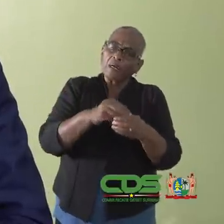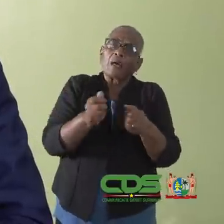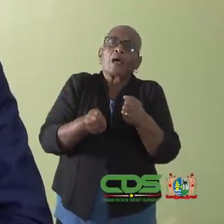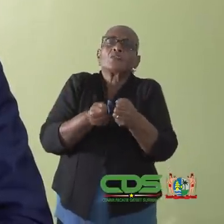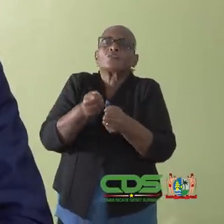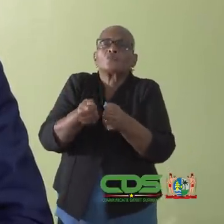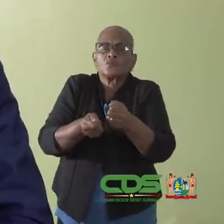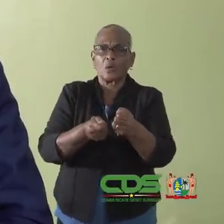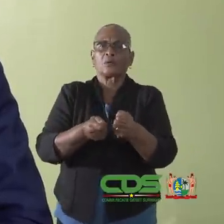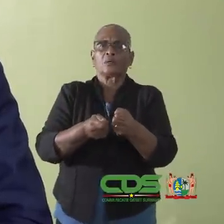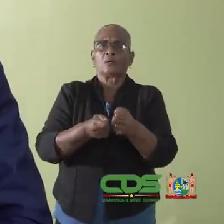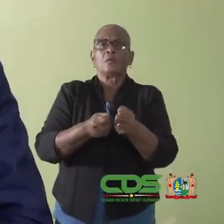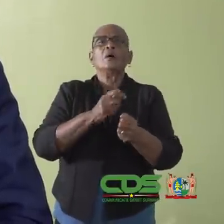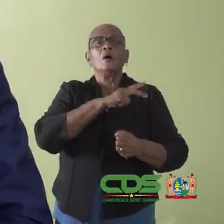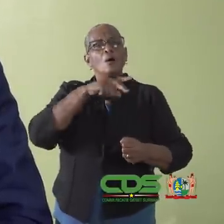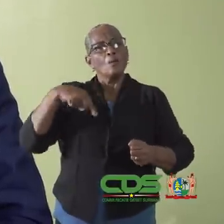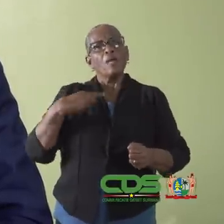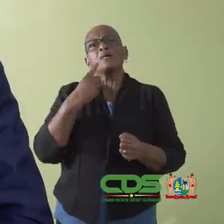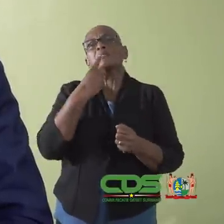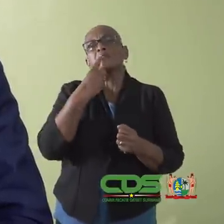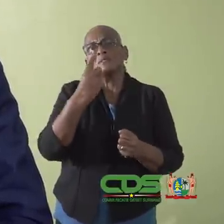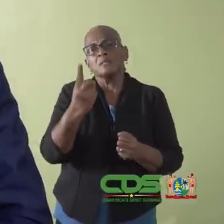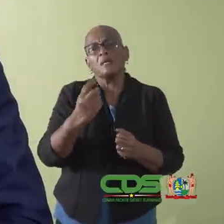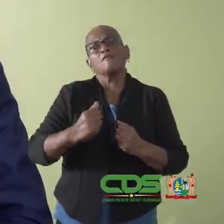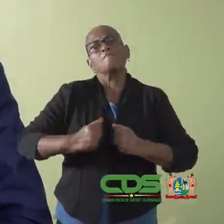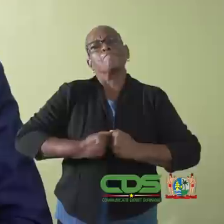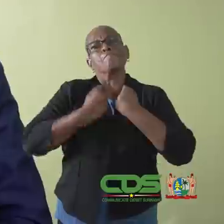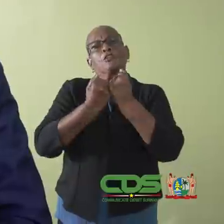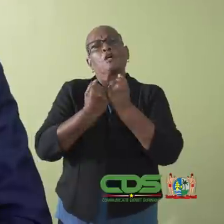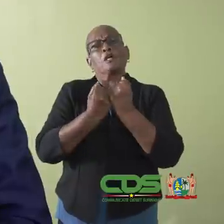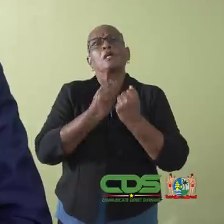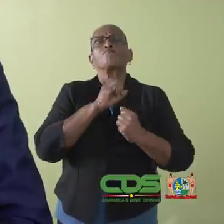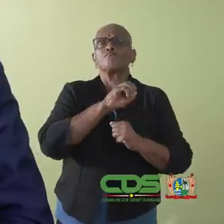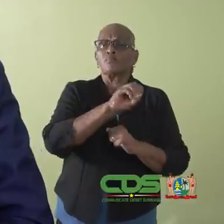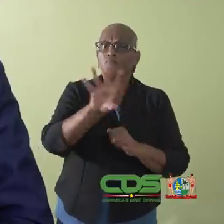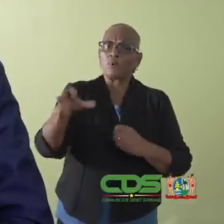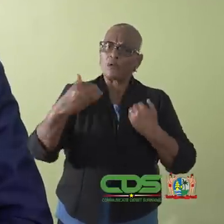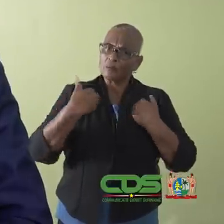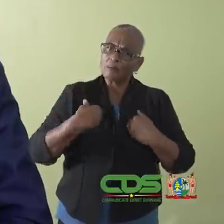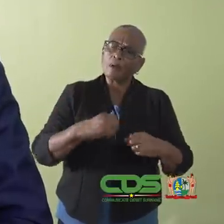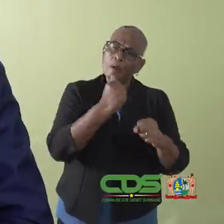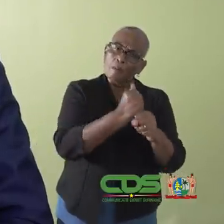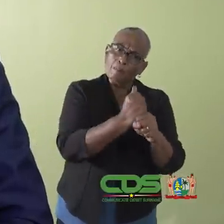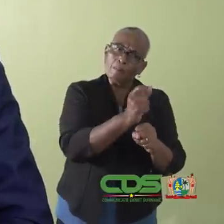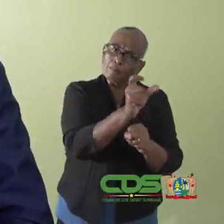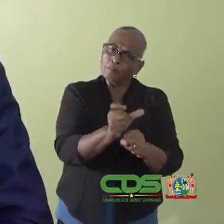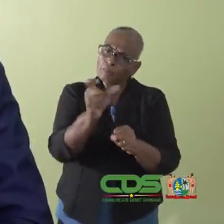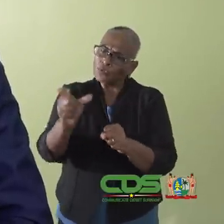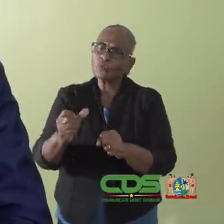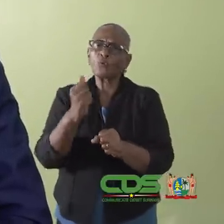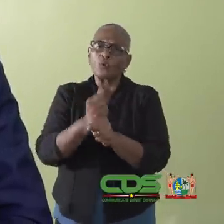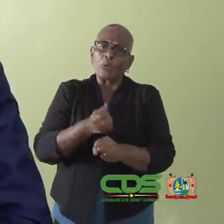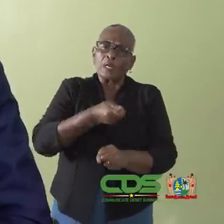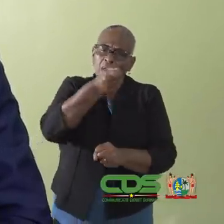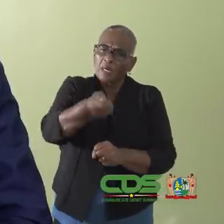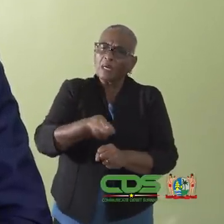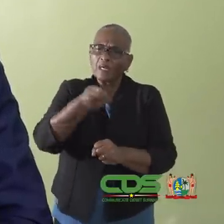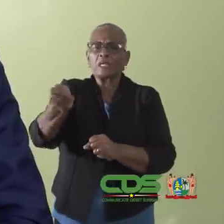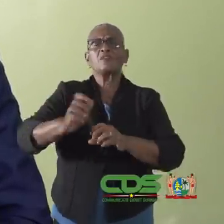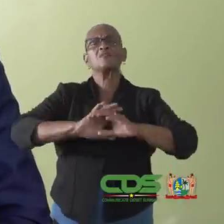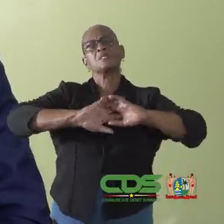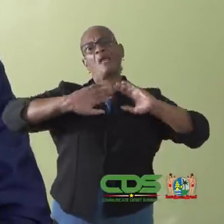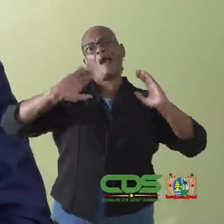bijdrage en zorg. Weer spreken wij een woord van bemoediging uit naar werknemers en